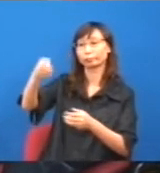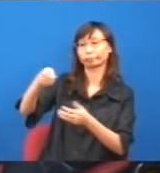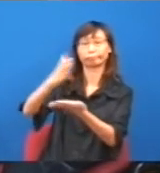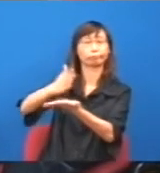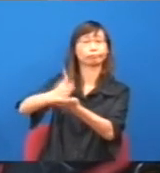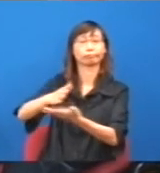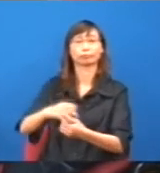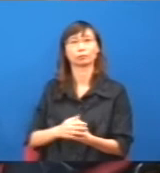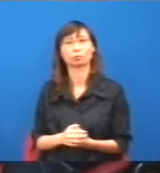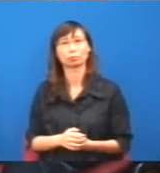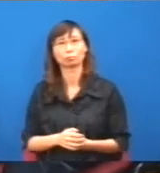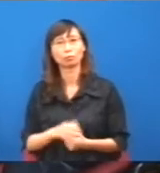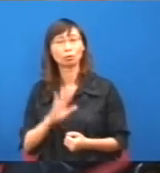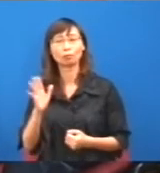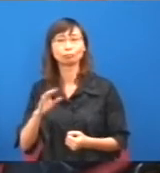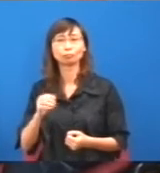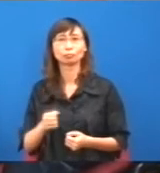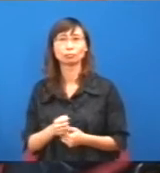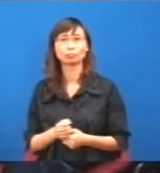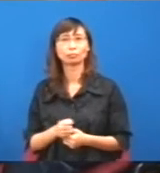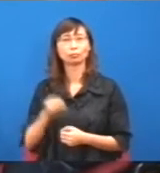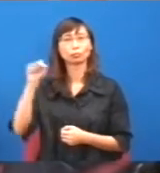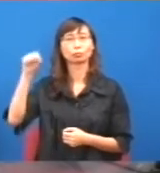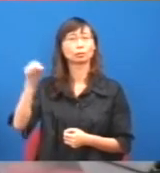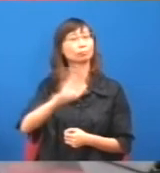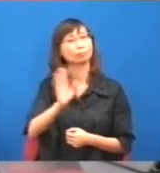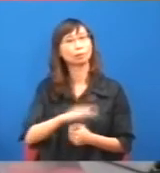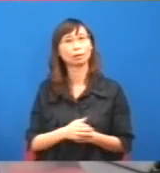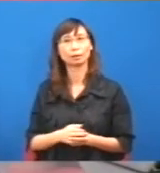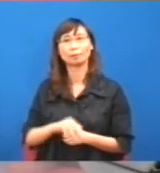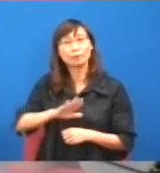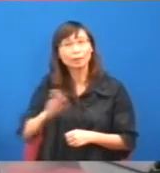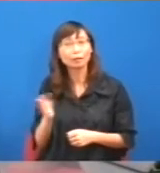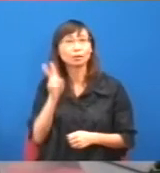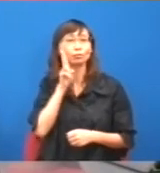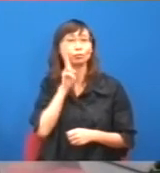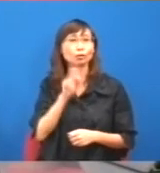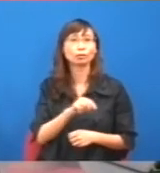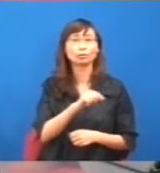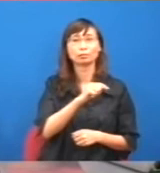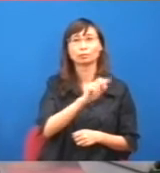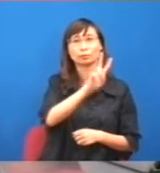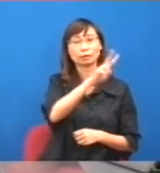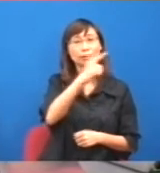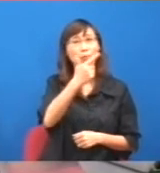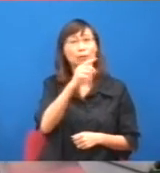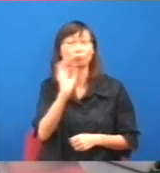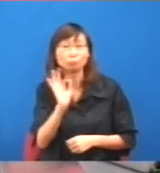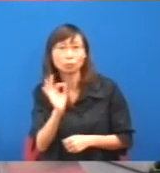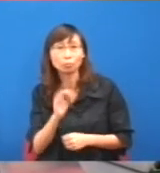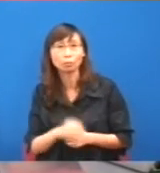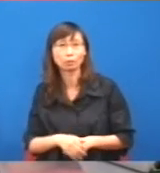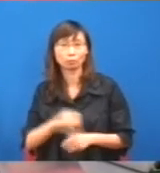他對公司的標準,例如28元,33元的時候,他就會調回港,如果28元都沒有,很嚴重的,